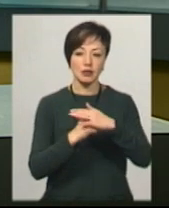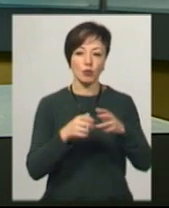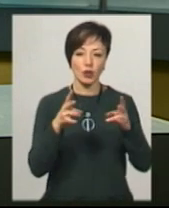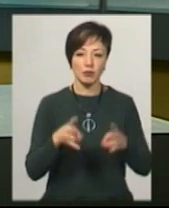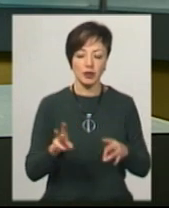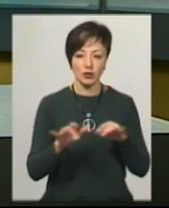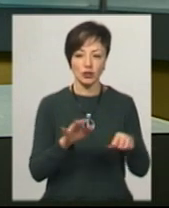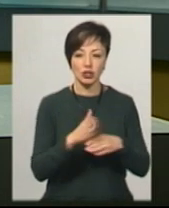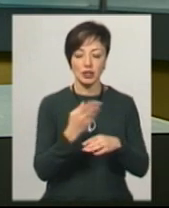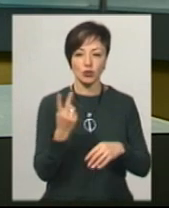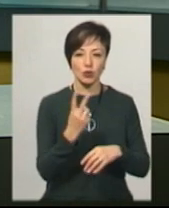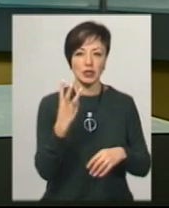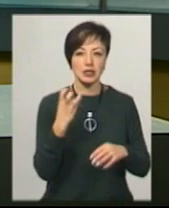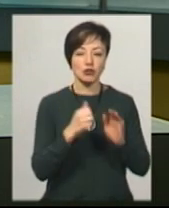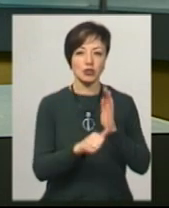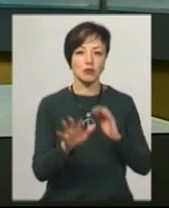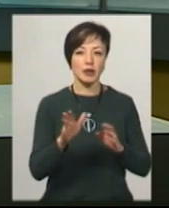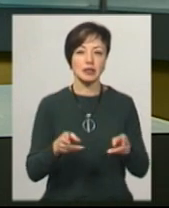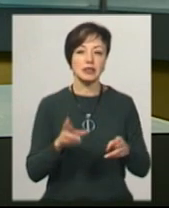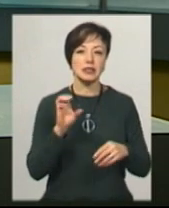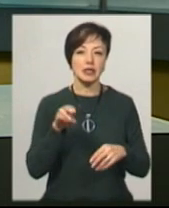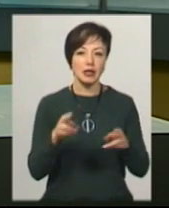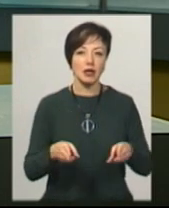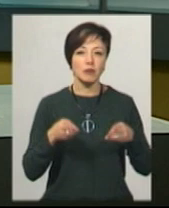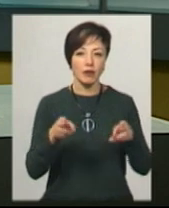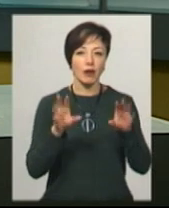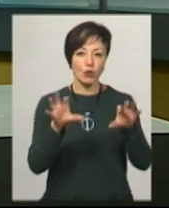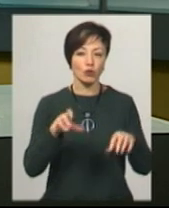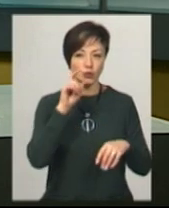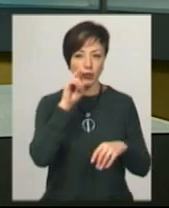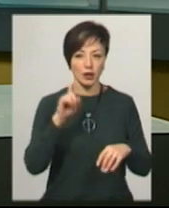Це частина 2 365 статті Кримінального кодексу України.